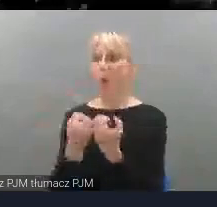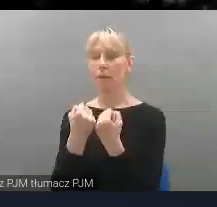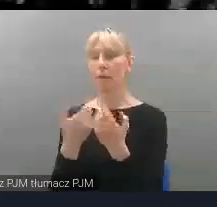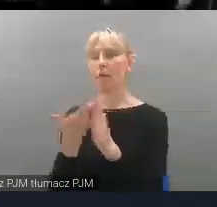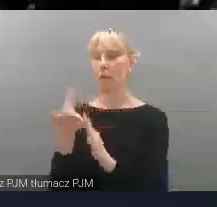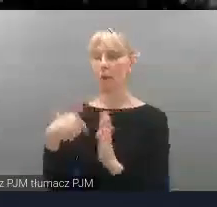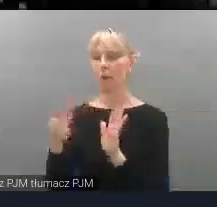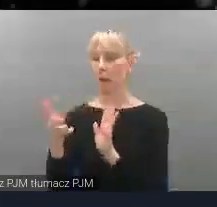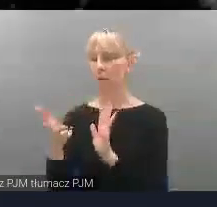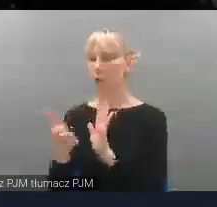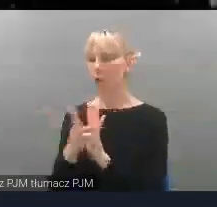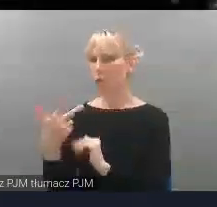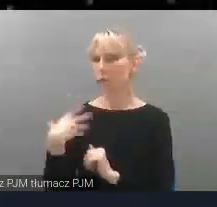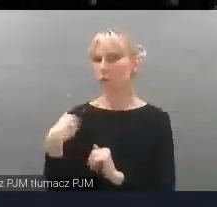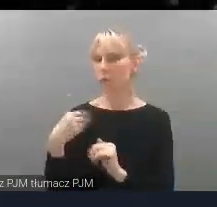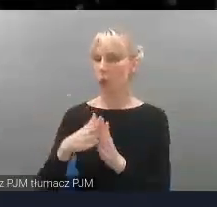drobinkami piasku.